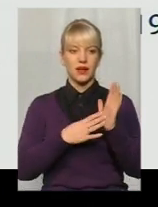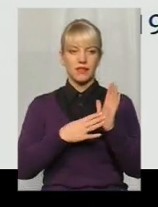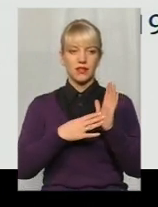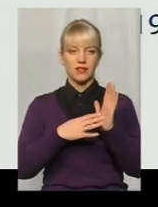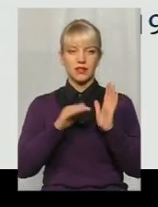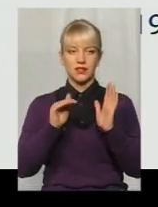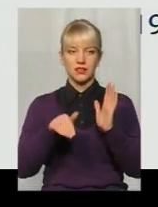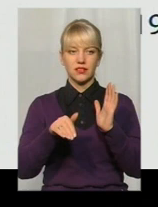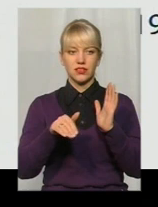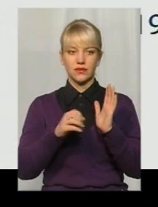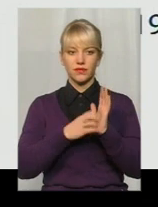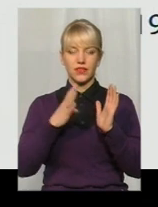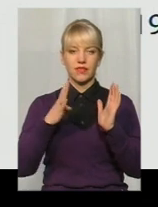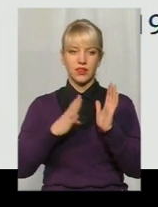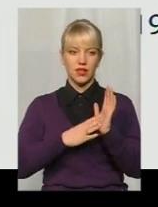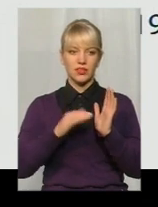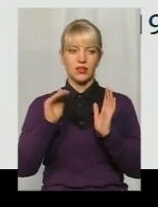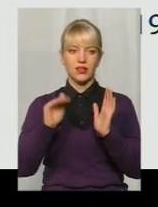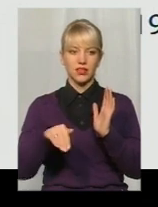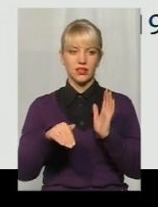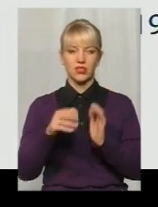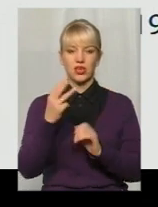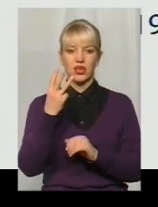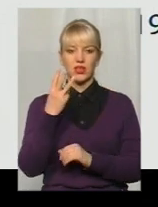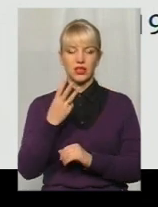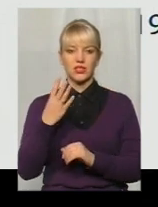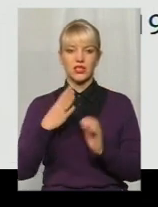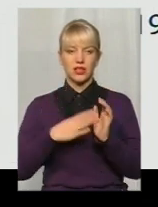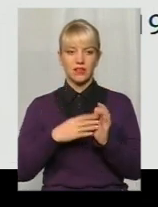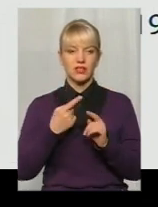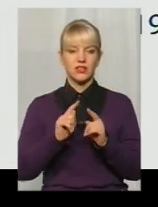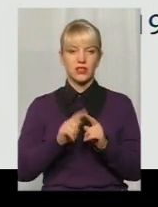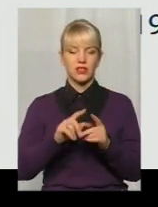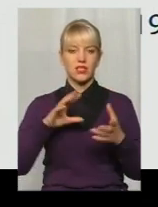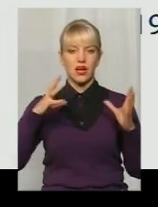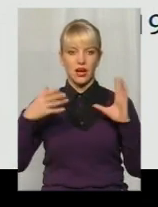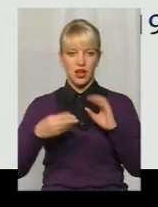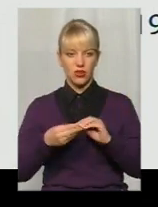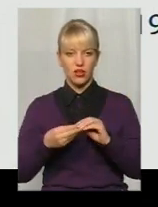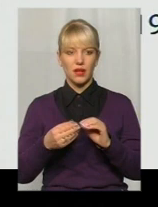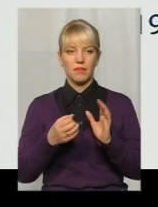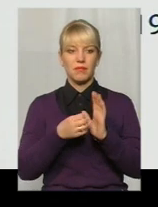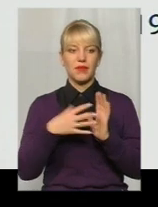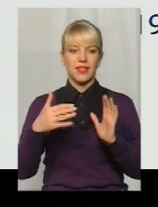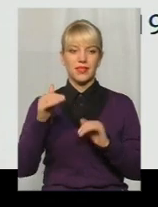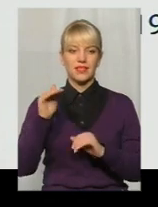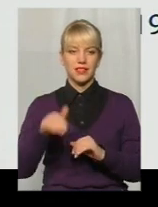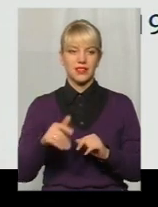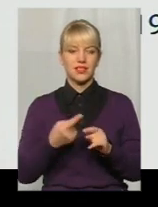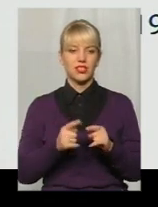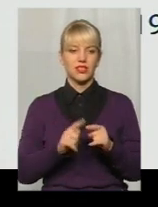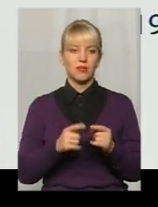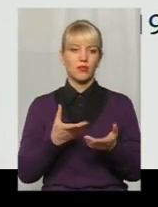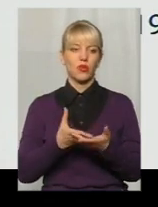тисяч, 39 тисяч – це загально, так? Це загально. З них 15 тисяч в нас